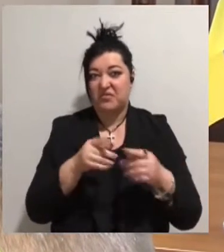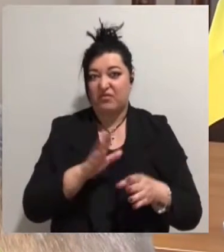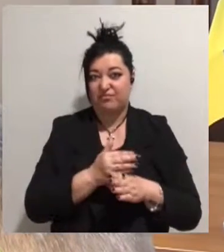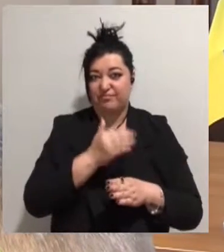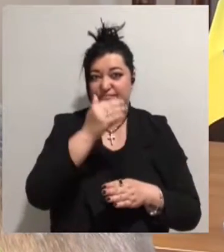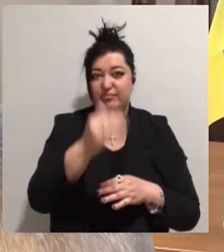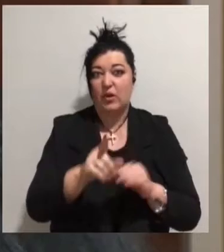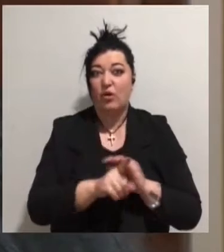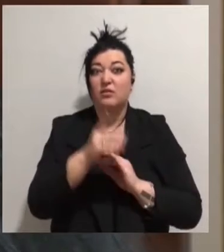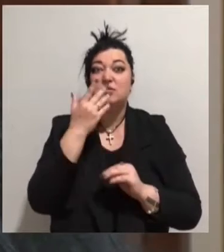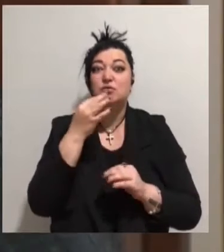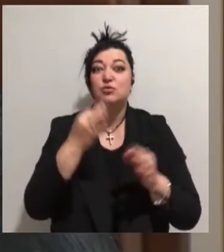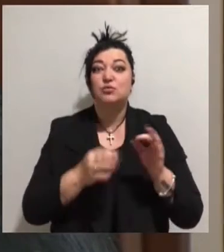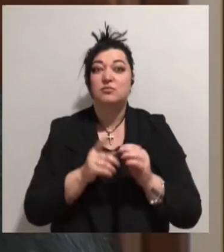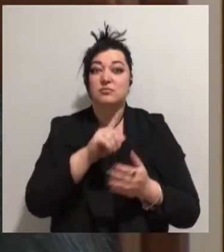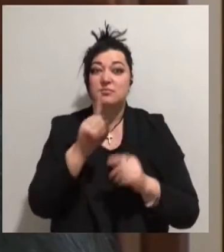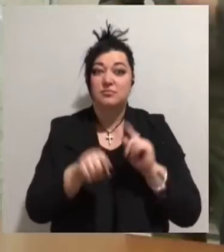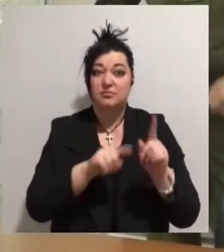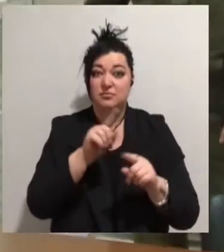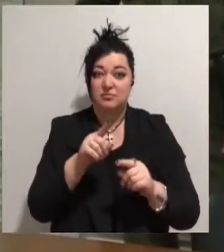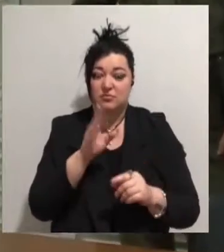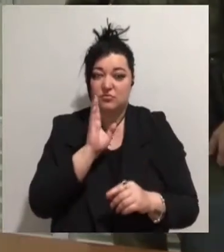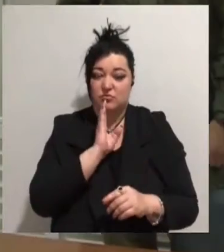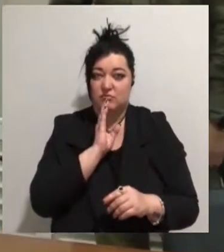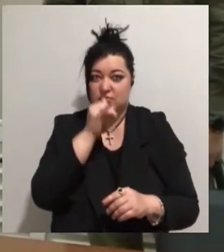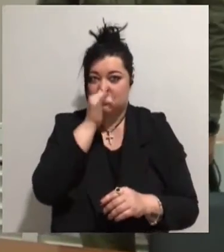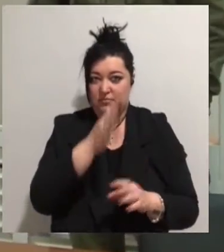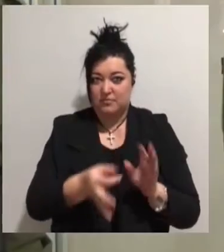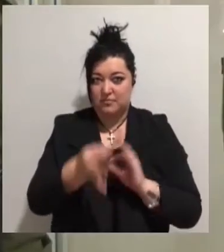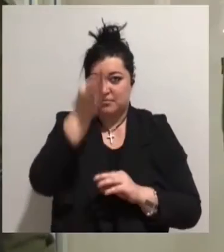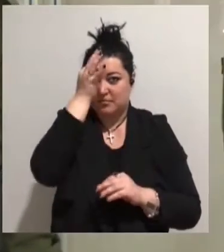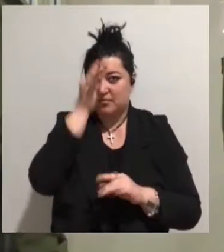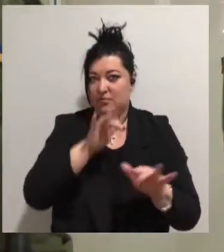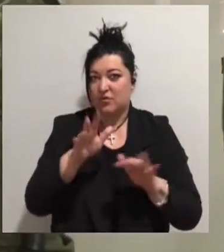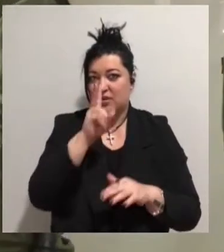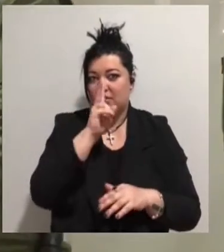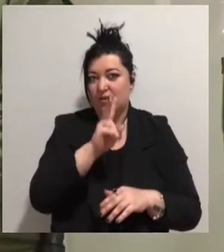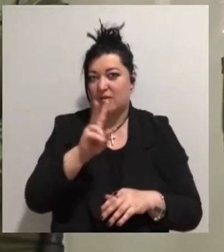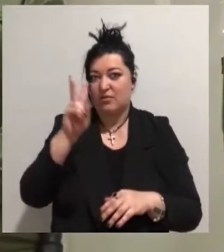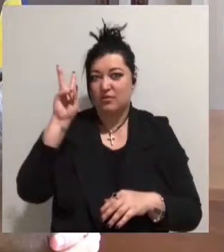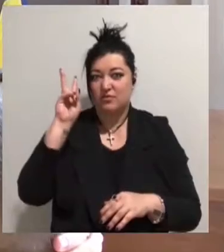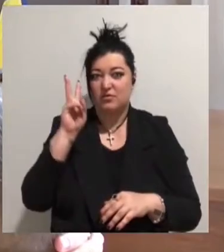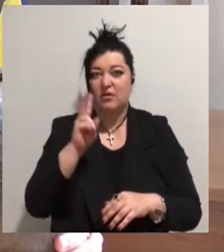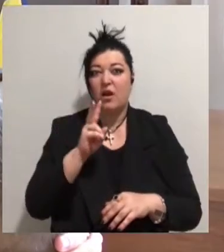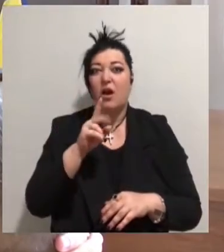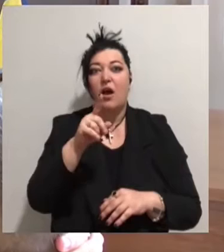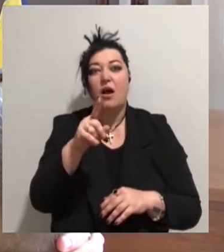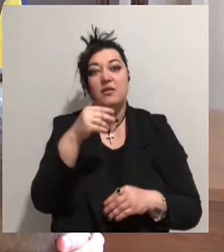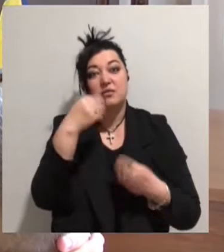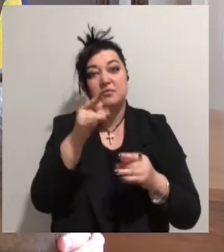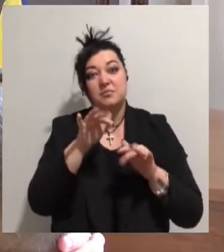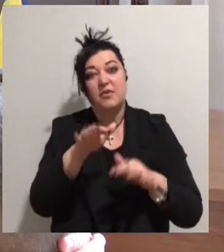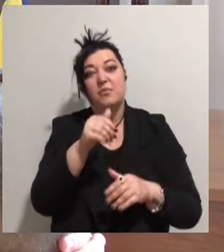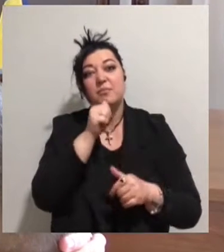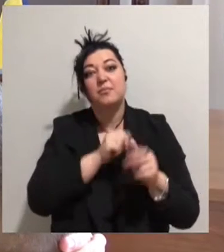допитувати, жінка не змогла згадати події дворічної давнини. Їй дали переглянути справу, аби стимулювати пам'ять. Свідка запитали,